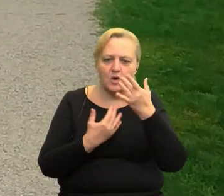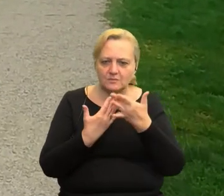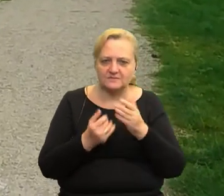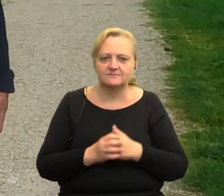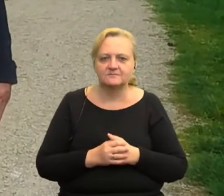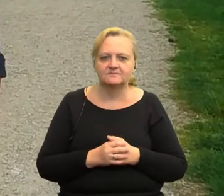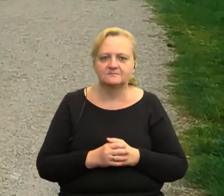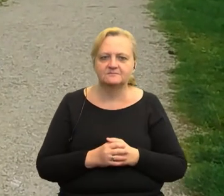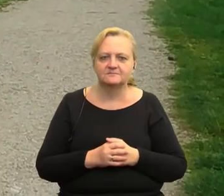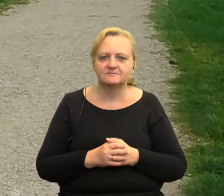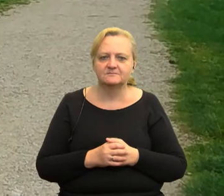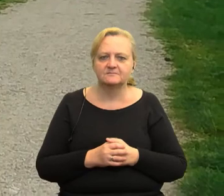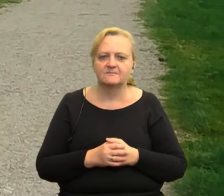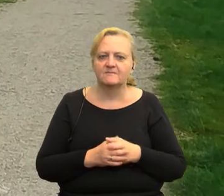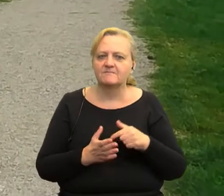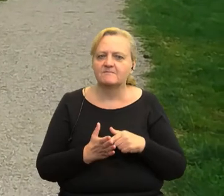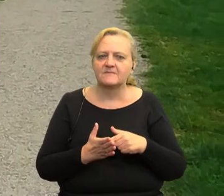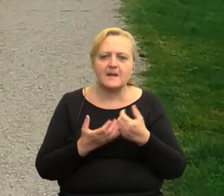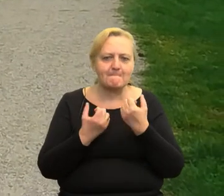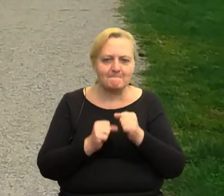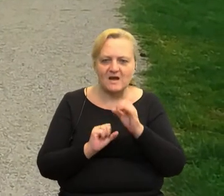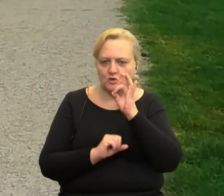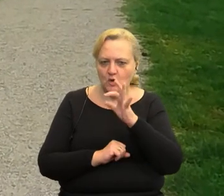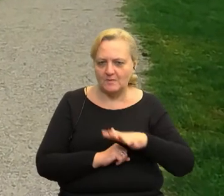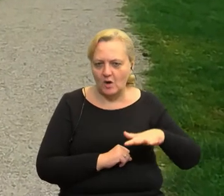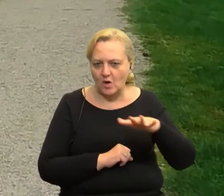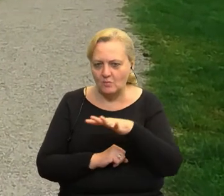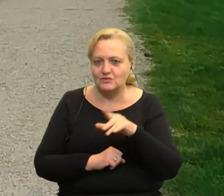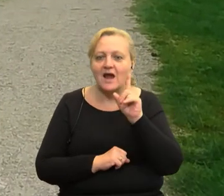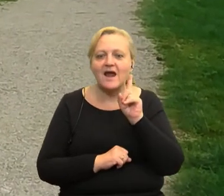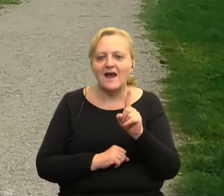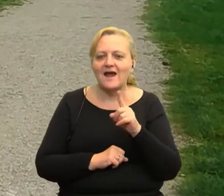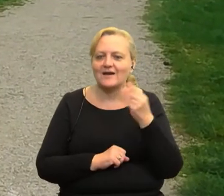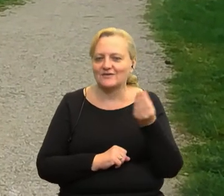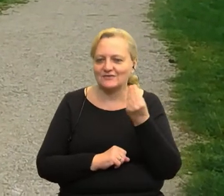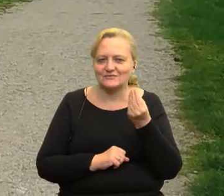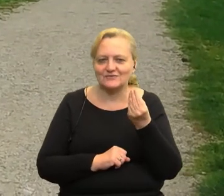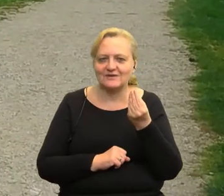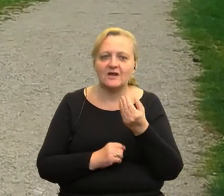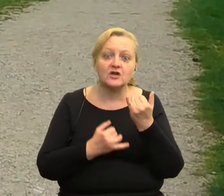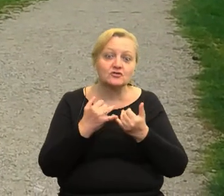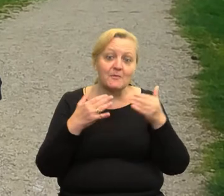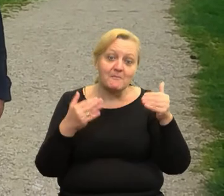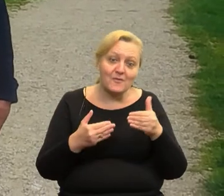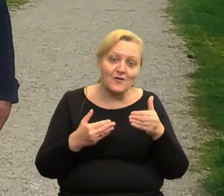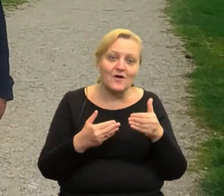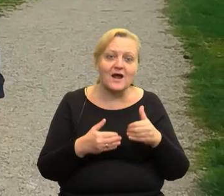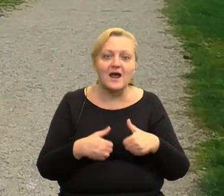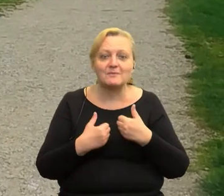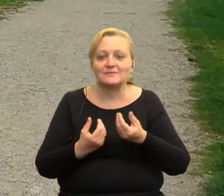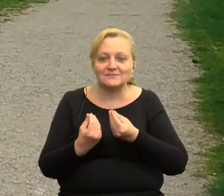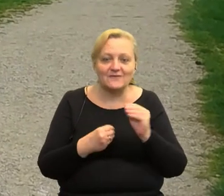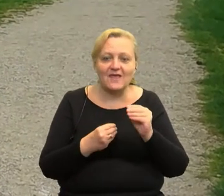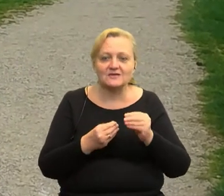bardzo dobre tereny są, tylko jeszcze, jeśli by były możliwości, żeby więcej